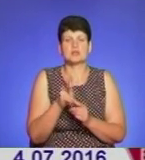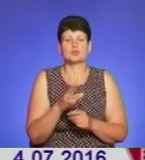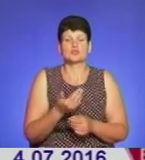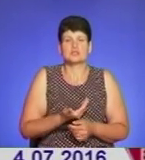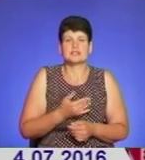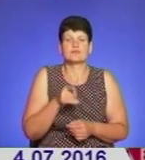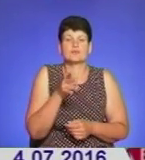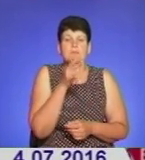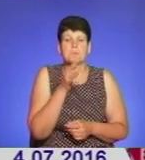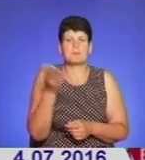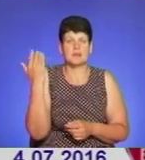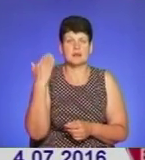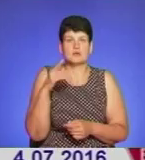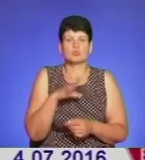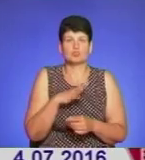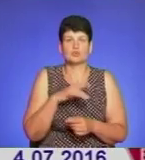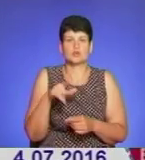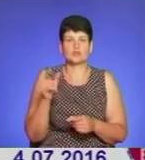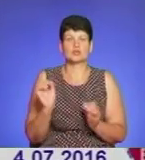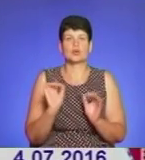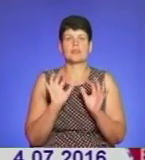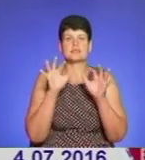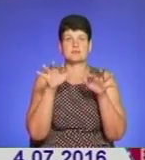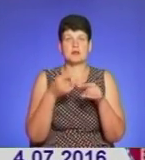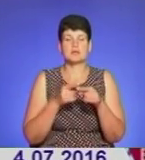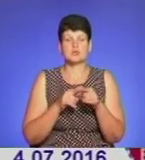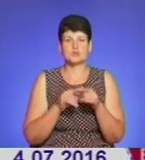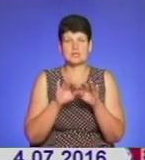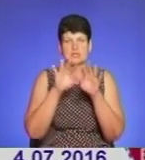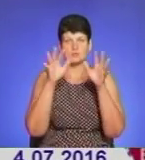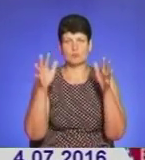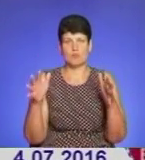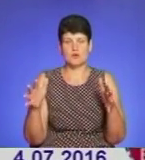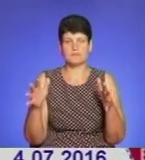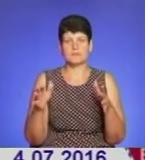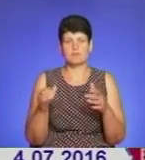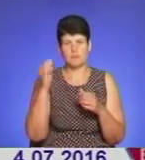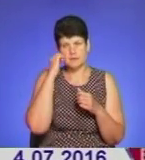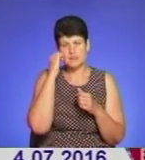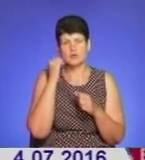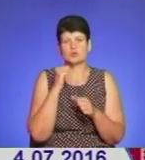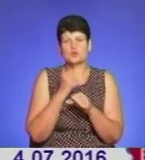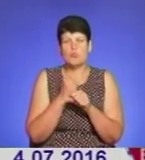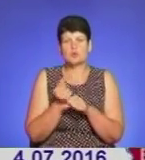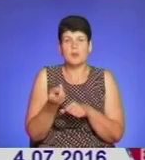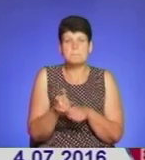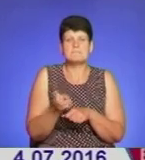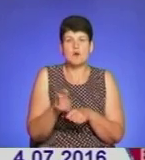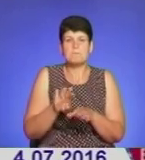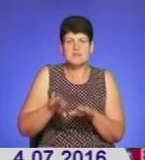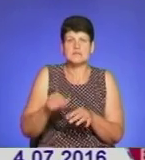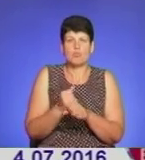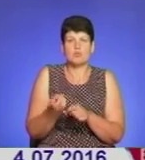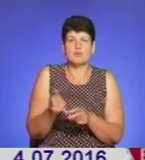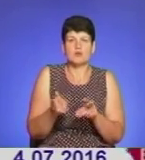Були серед них люди, які насипали цю могилу. Пам'ятаю, як ми насипали цю могилу, як з роботи приходили, пішли з роботи